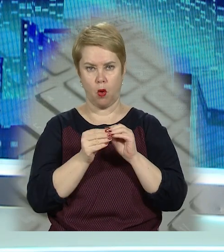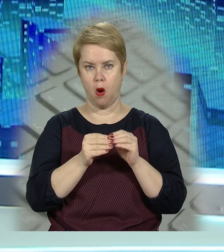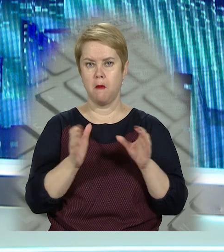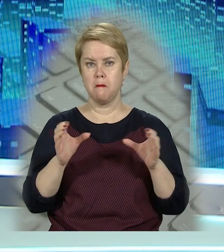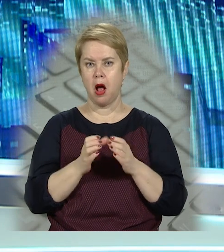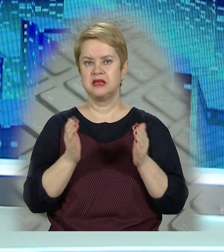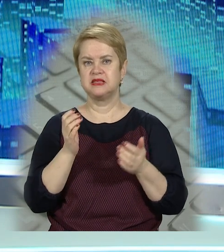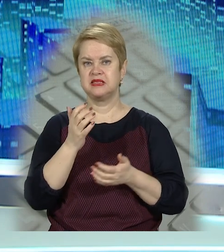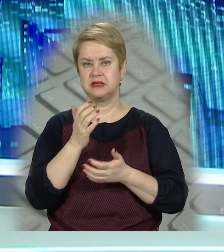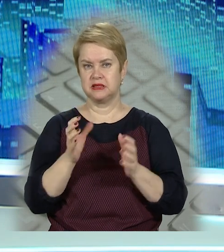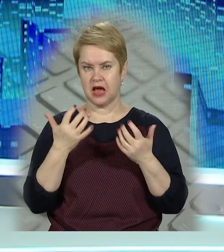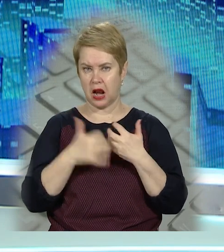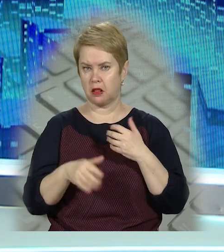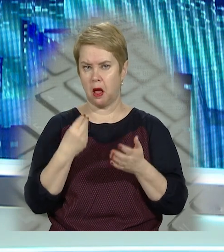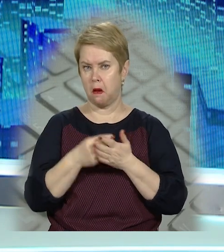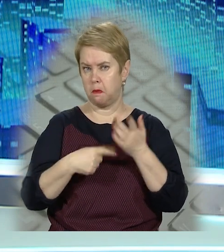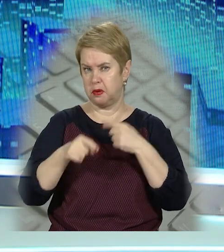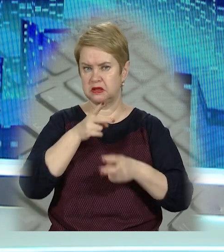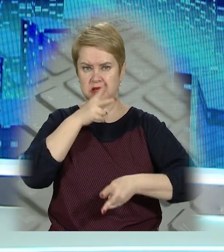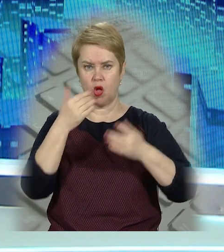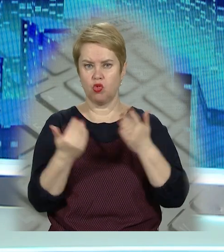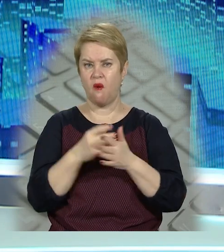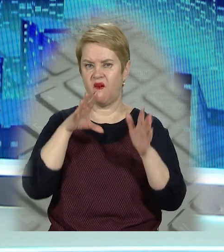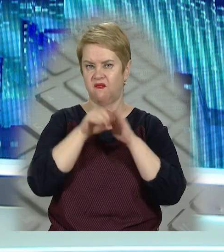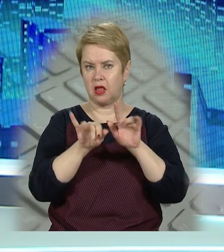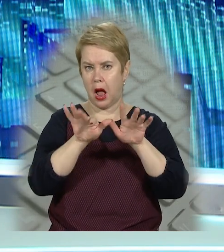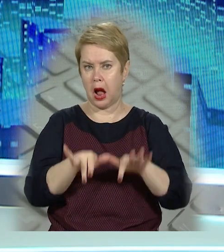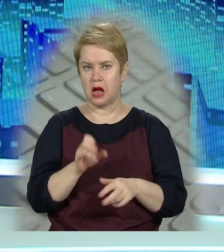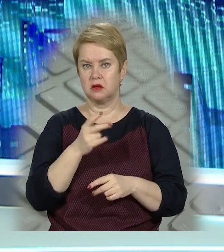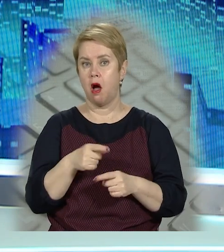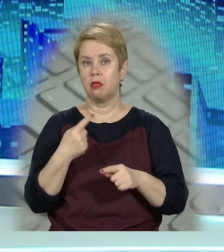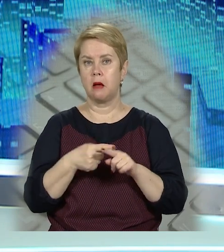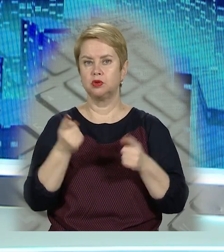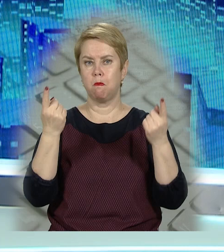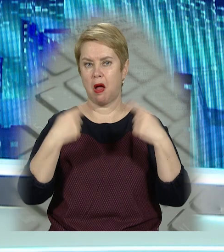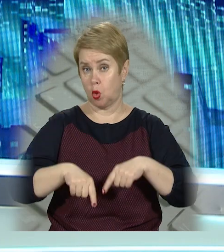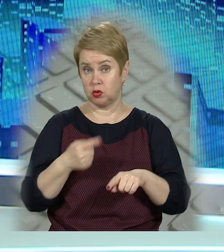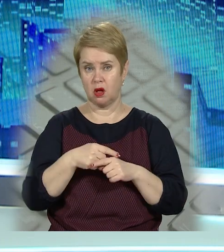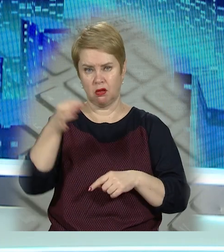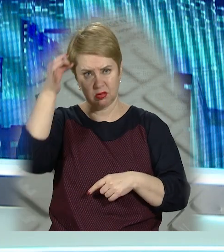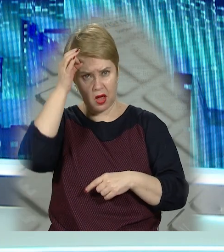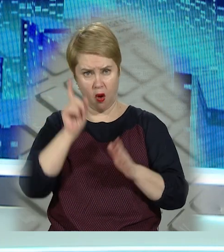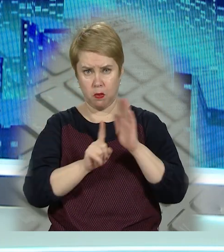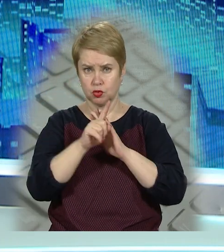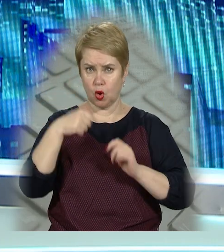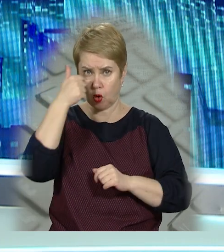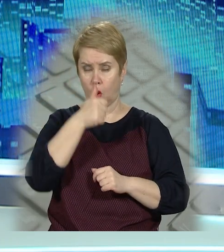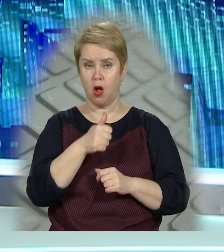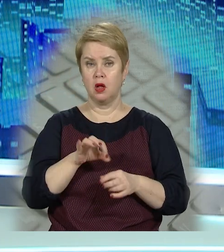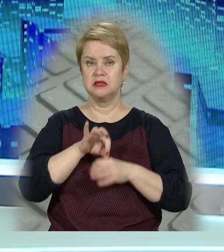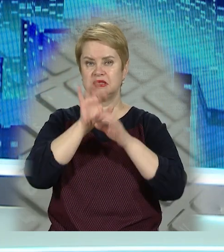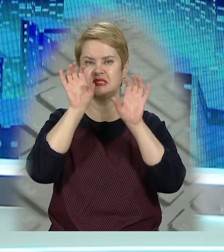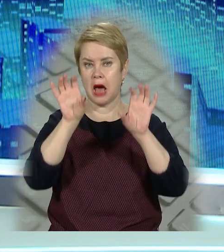малого і середнього бізнесу. Скаржаться від нововведень, вони на межі банкрутства. Нагадаємо, в Україні з початку року набув